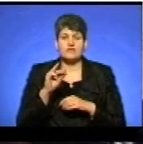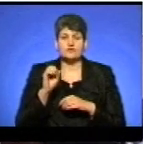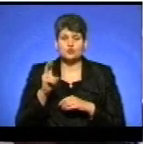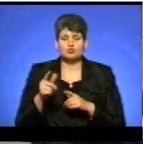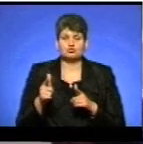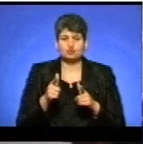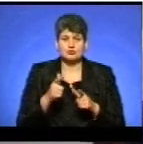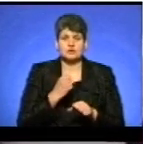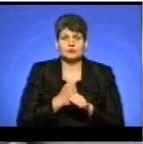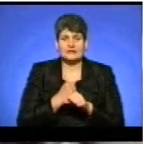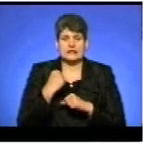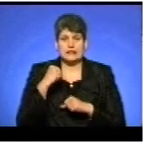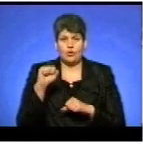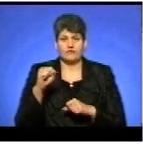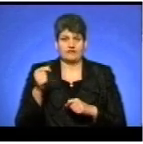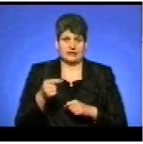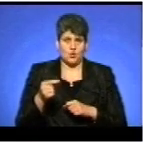встановлення рекорду Тернополя.